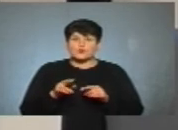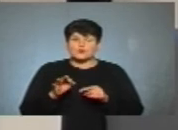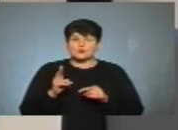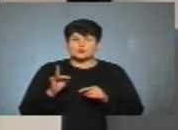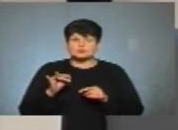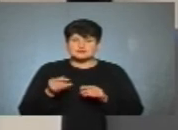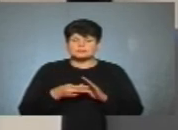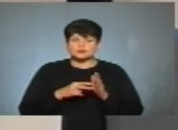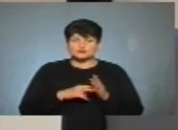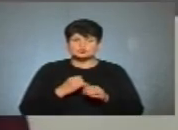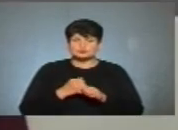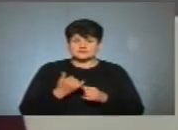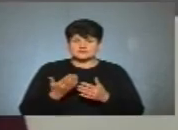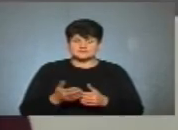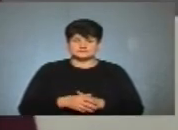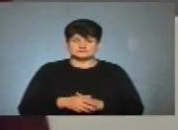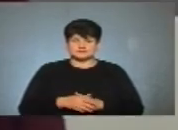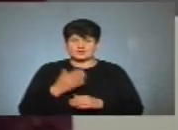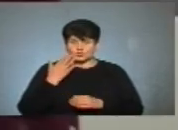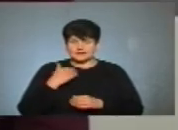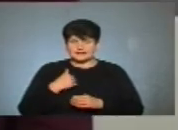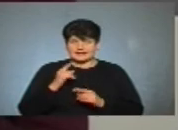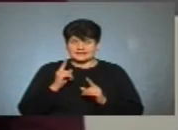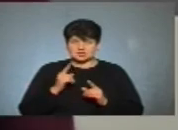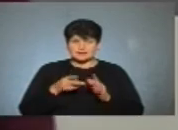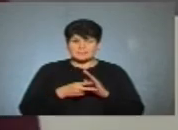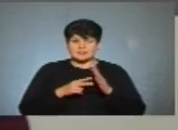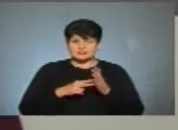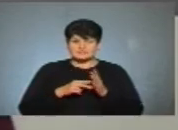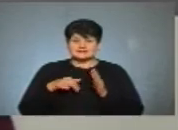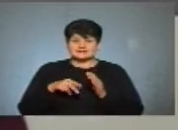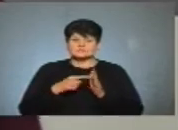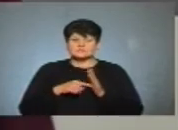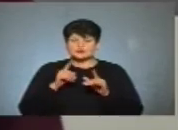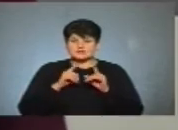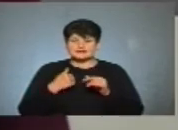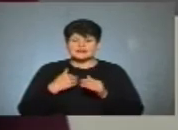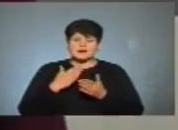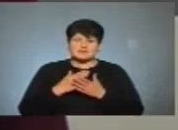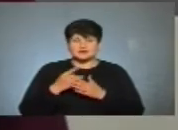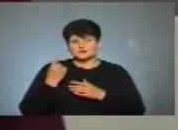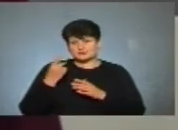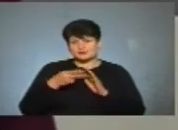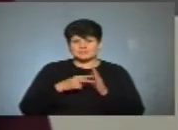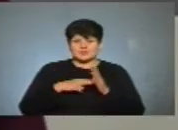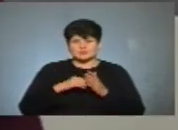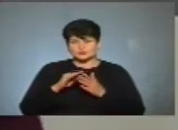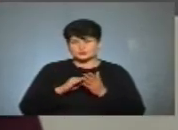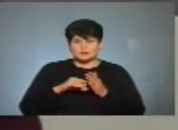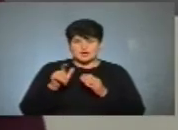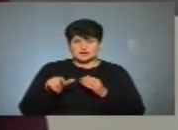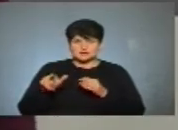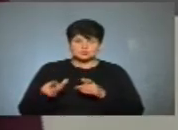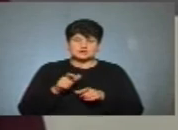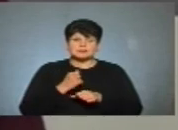що вона планує зробити саме для округу? Так, коли я лише планувала йти до міської ради, я мала один певний собі план, як журналіст, як людина, яка